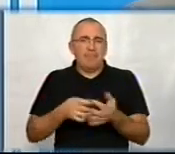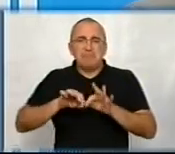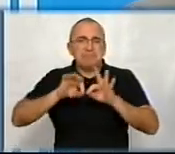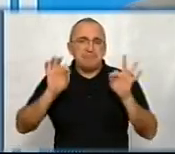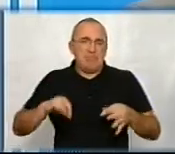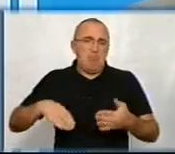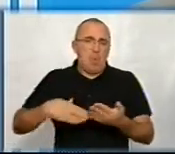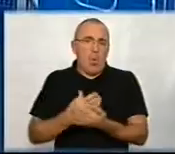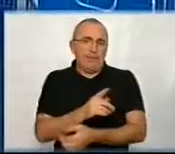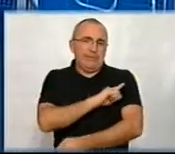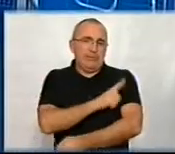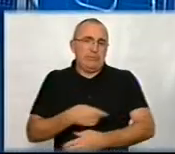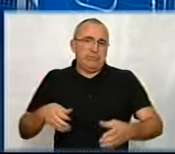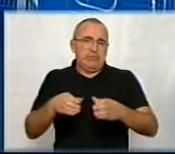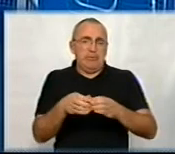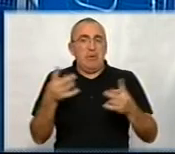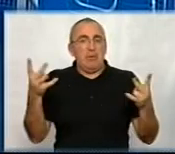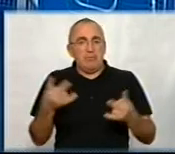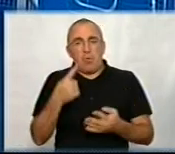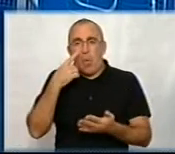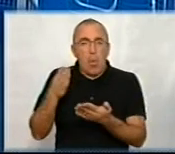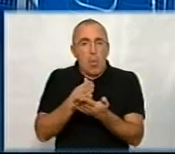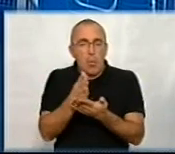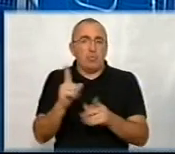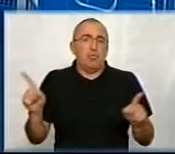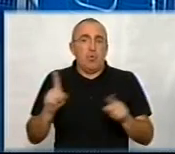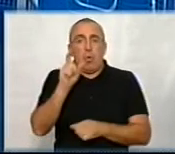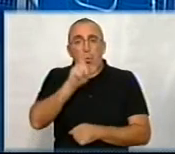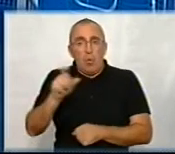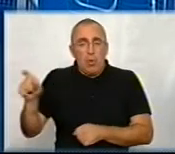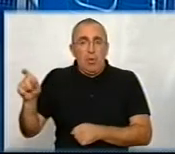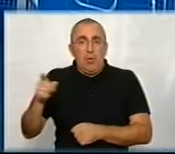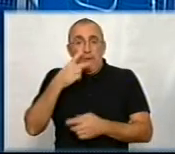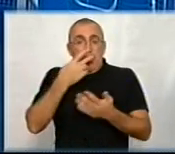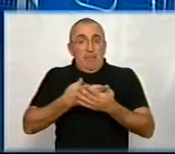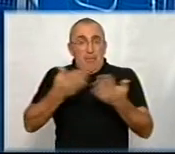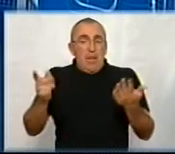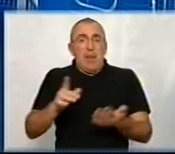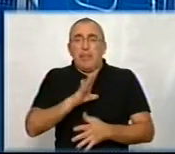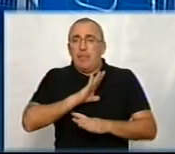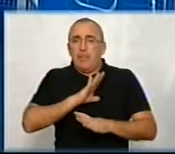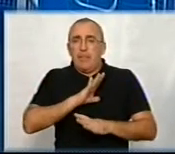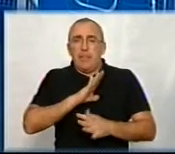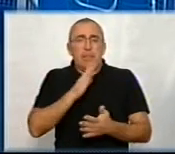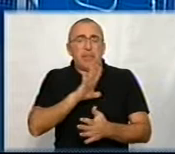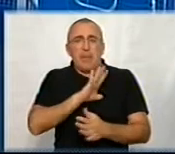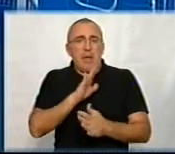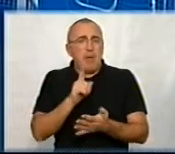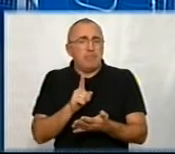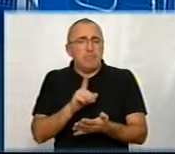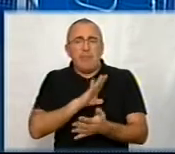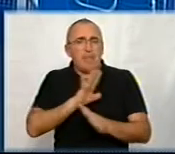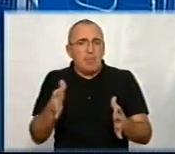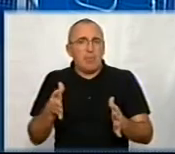політичної сили. Потрібно орієнтуватися, щоб люди, яких представляють, не були замішані в